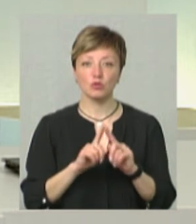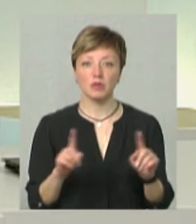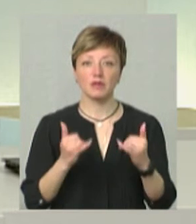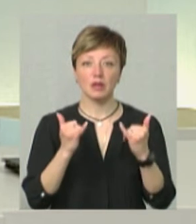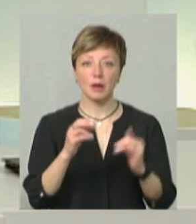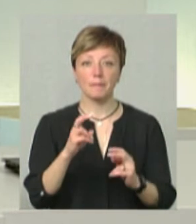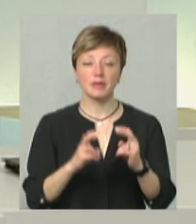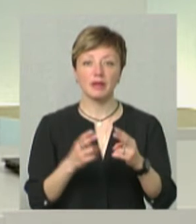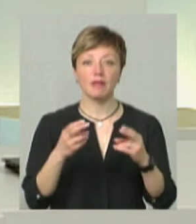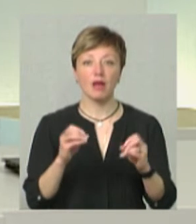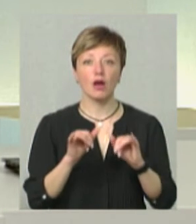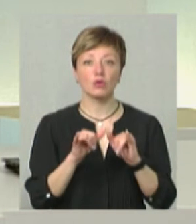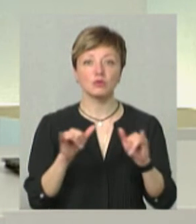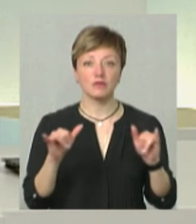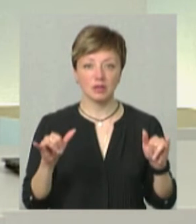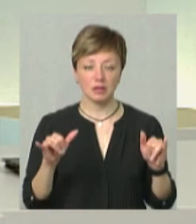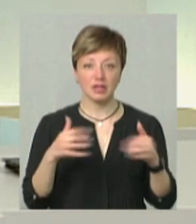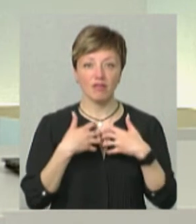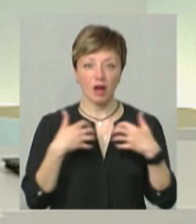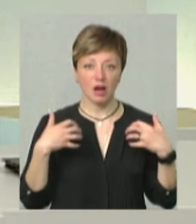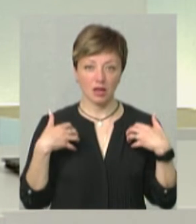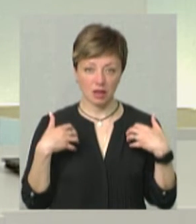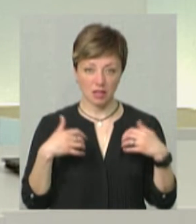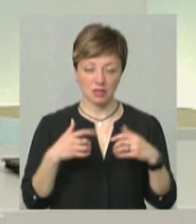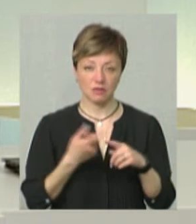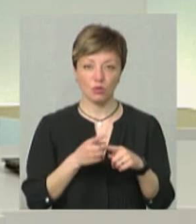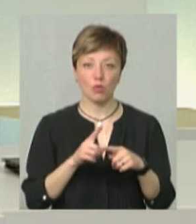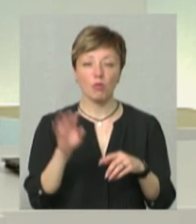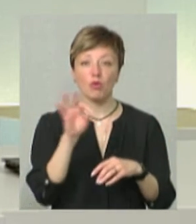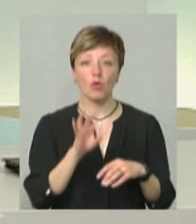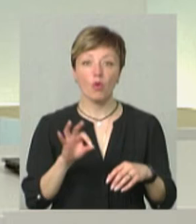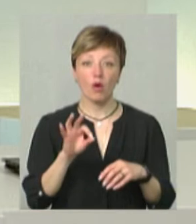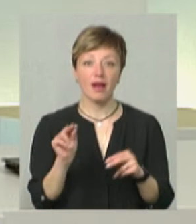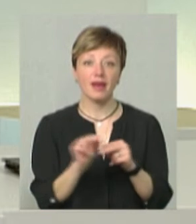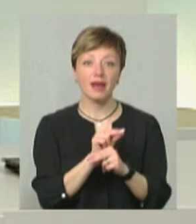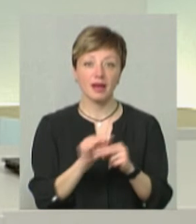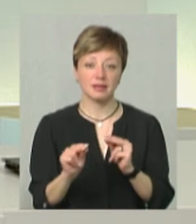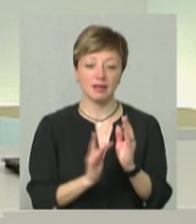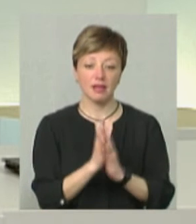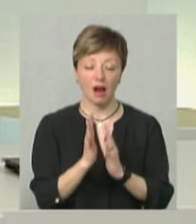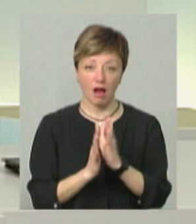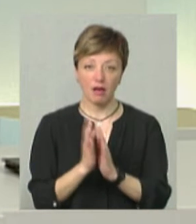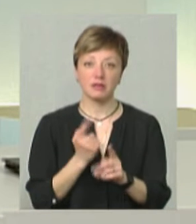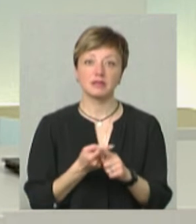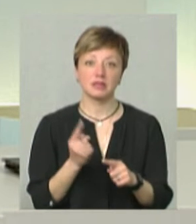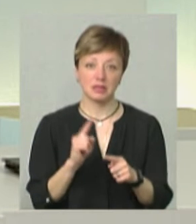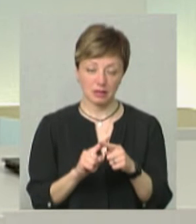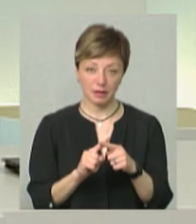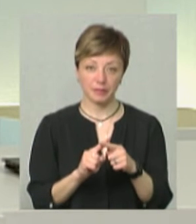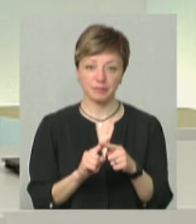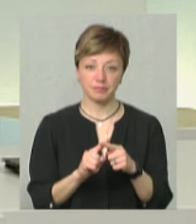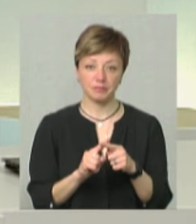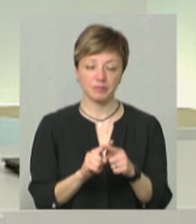підприємств, де розвинене тваринництво. Щодо лікарських трав, це досить,